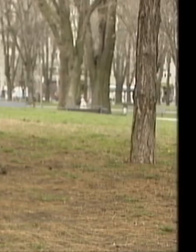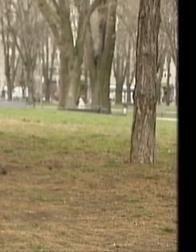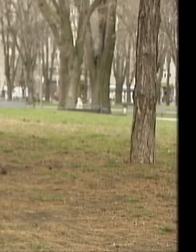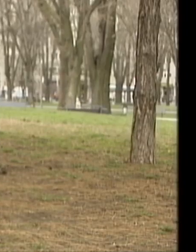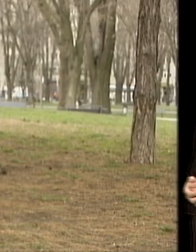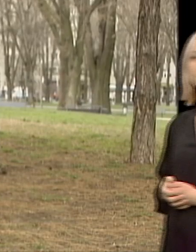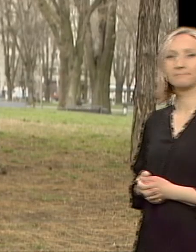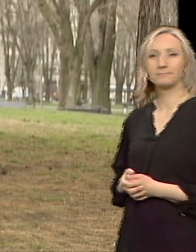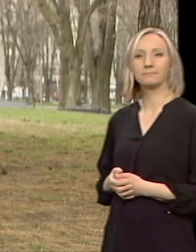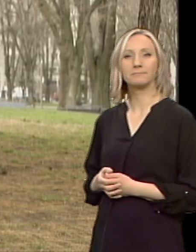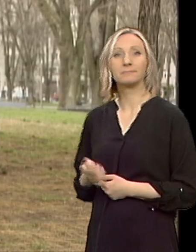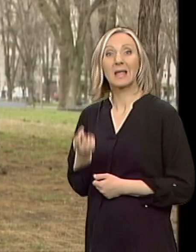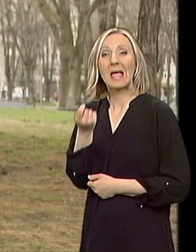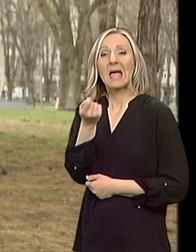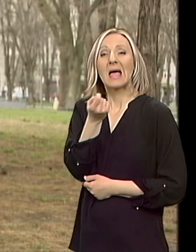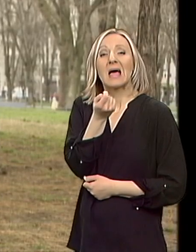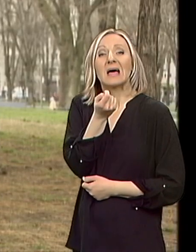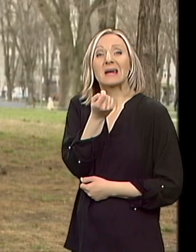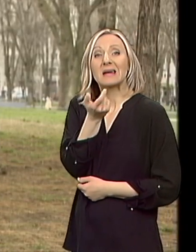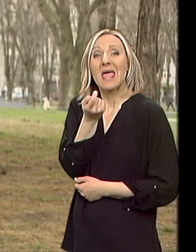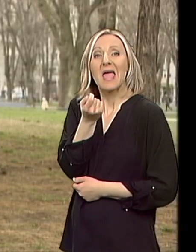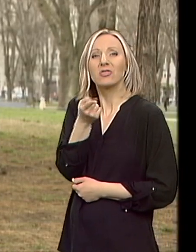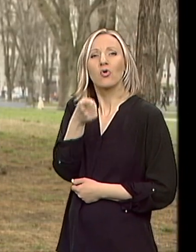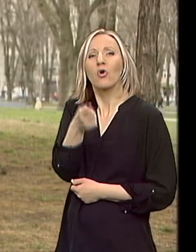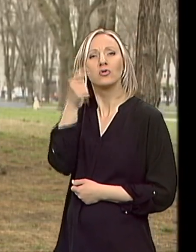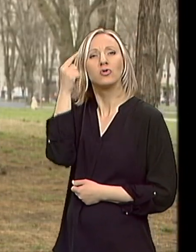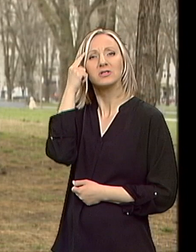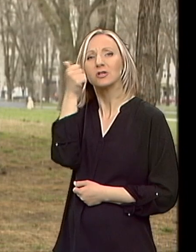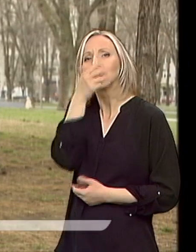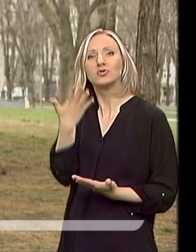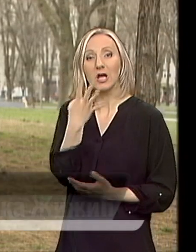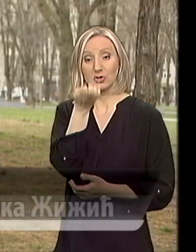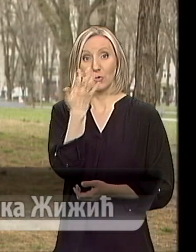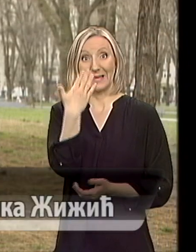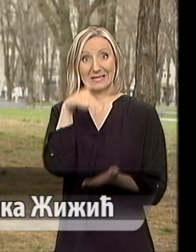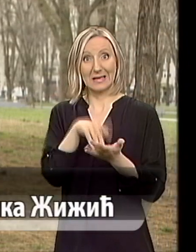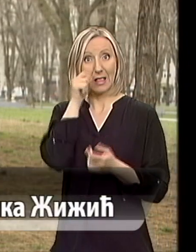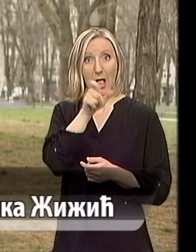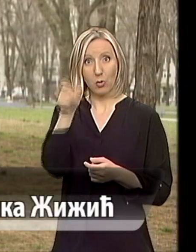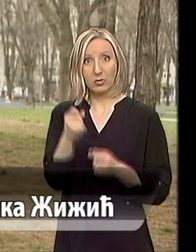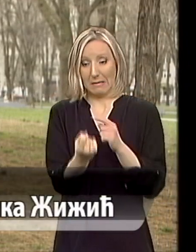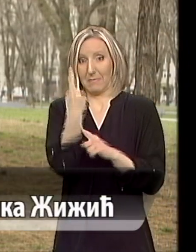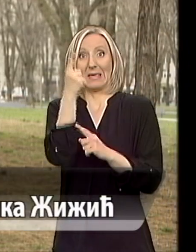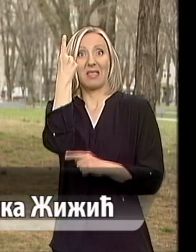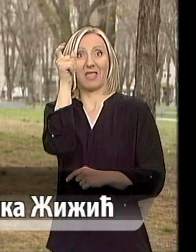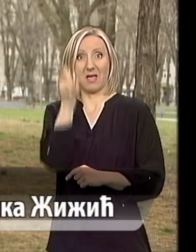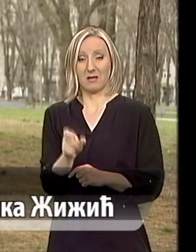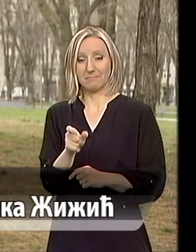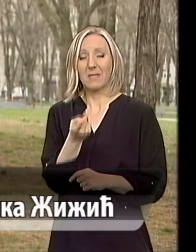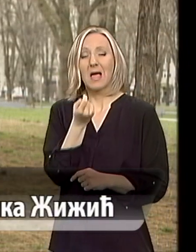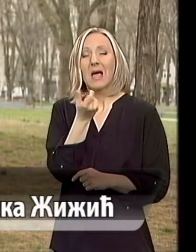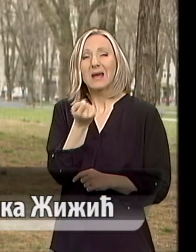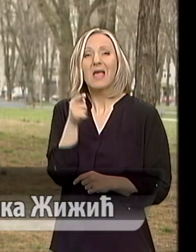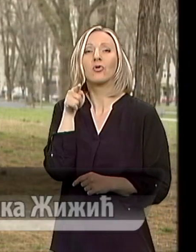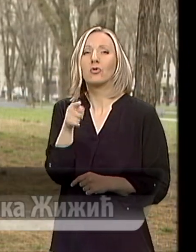Redko je kada si jedan od 450 hiljada ljudi u Srbiji. Redko je kada godinama čekaš na